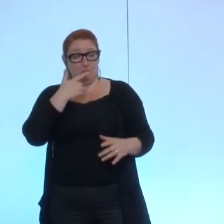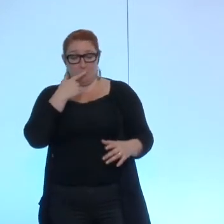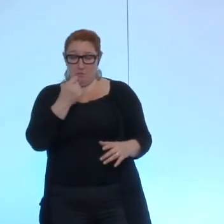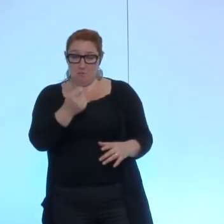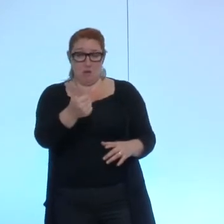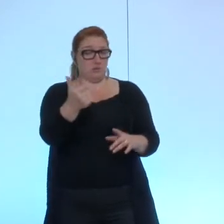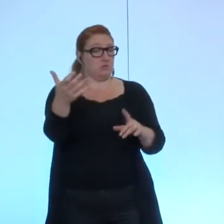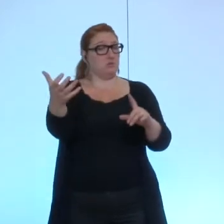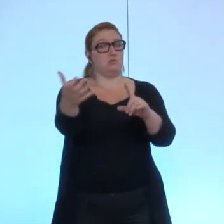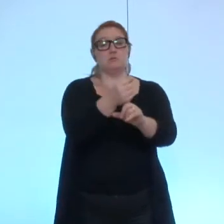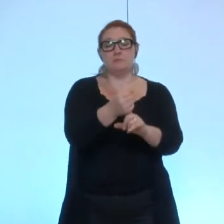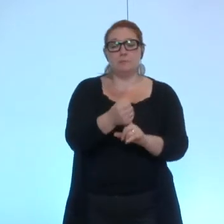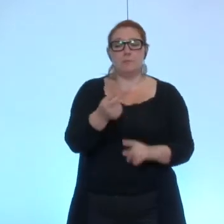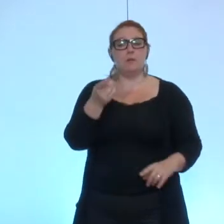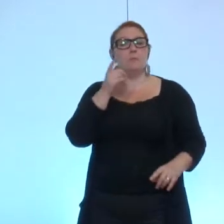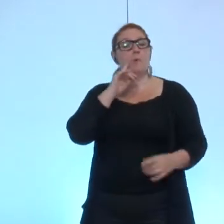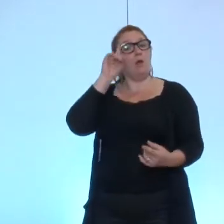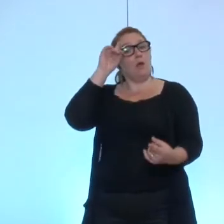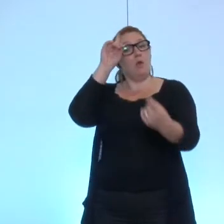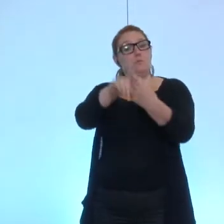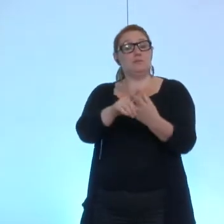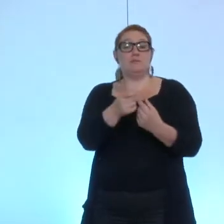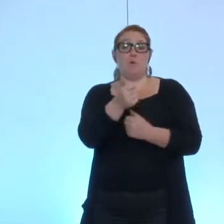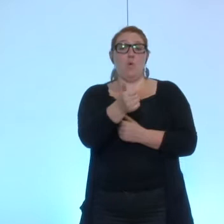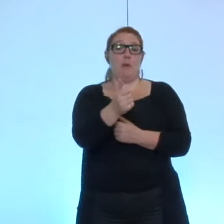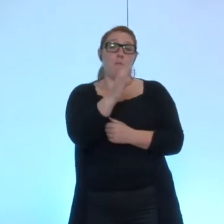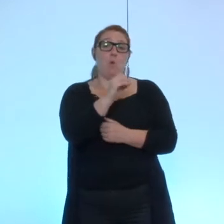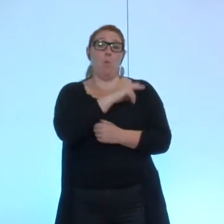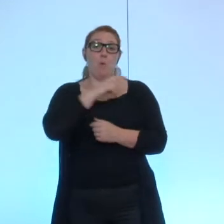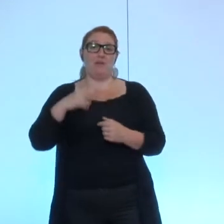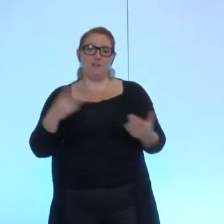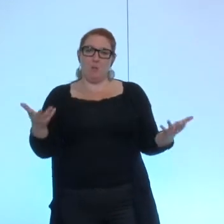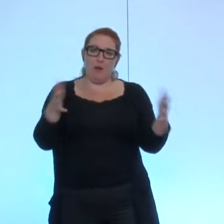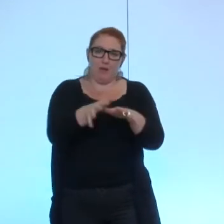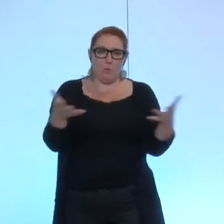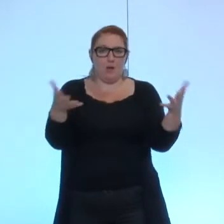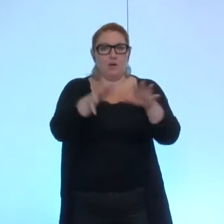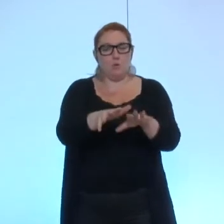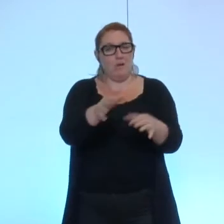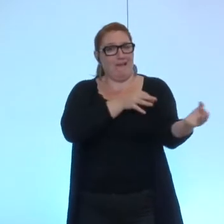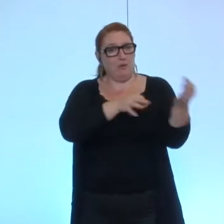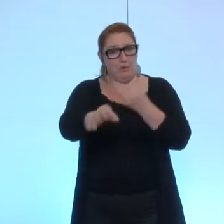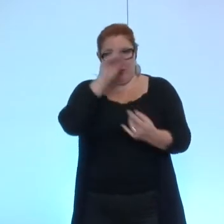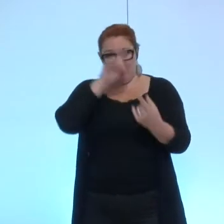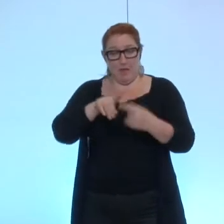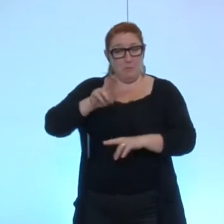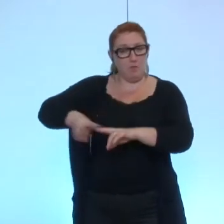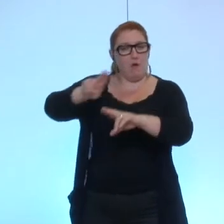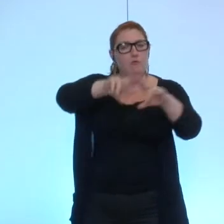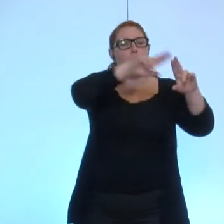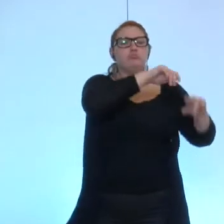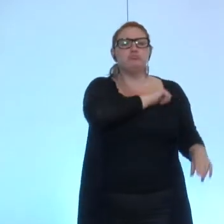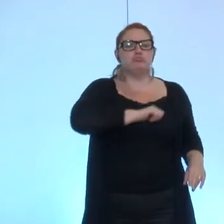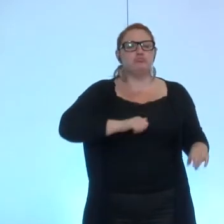puisque l'objectif c'est que la copropriété puisse délibérer régulièrement sur des travaux des travaux importants